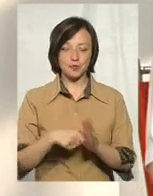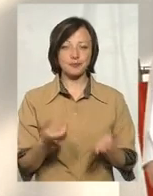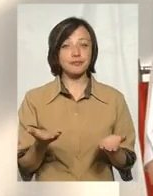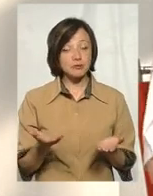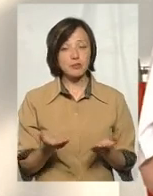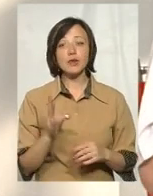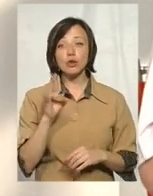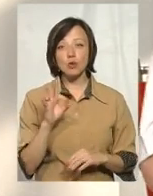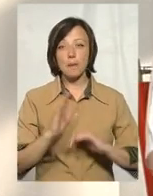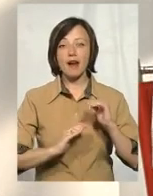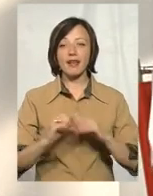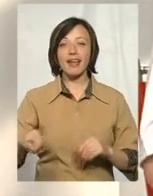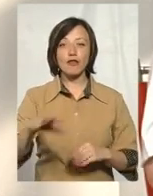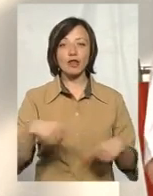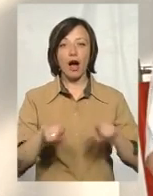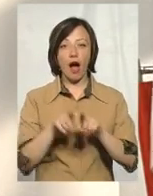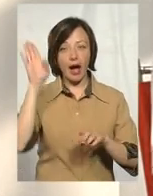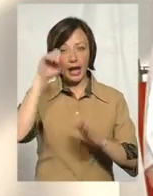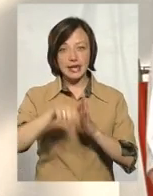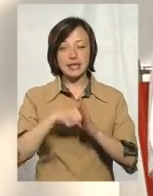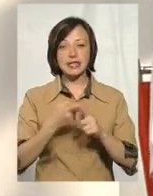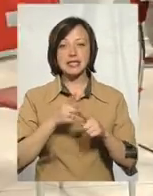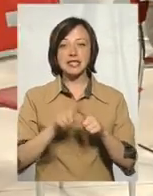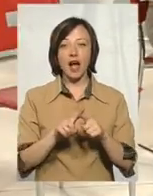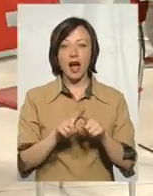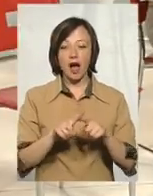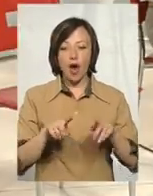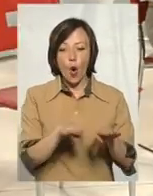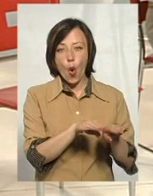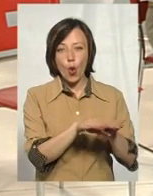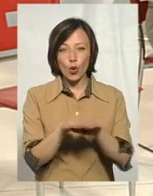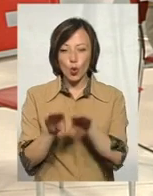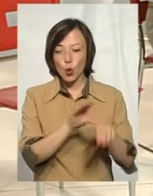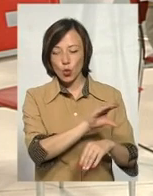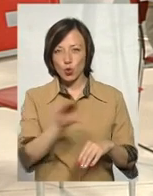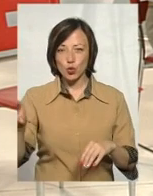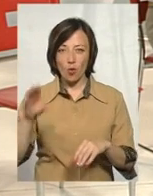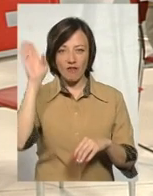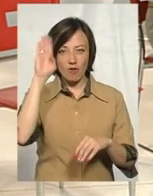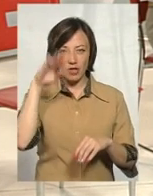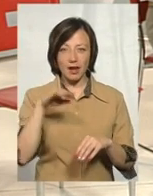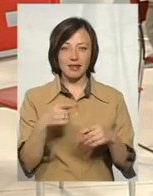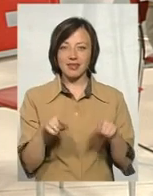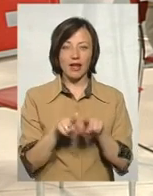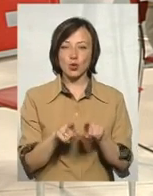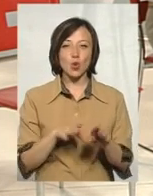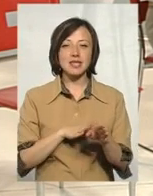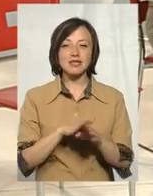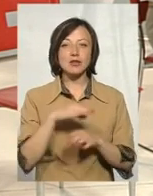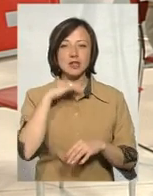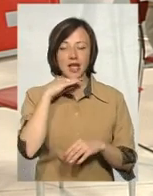практика така от європейська. Криниця – це ґрунтова вода. Вона, так чи інакше, вона не є достатньо